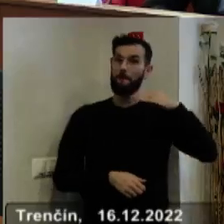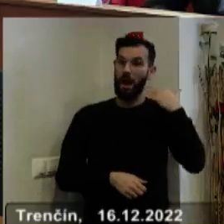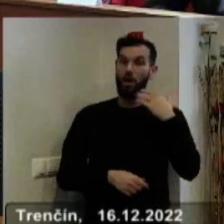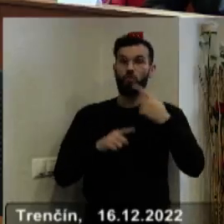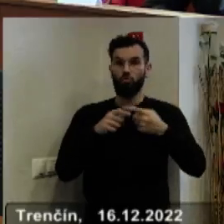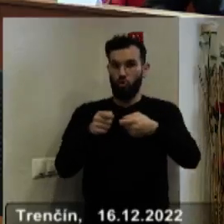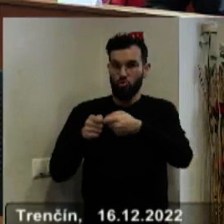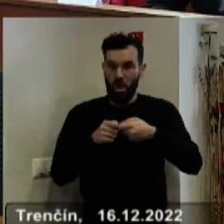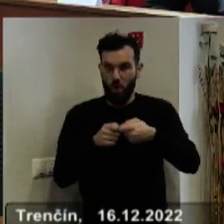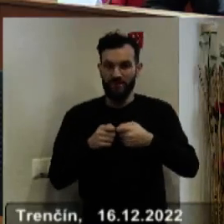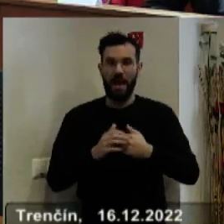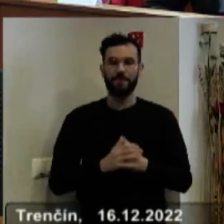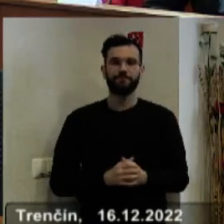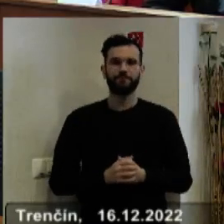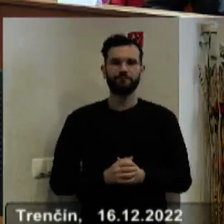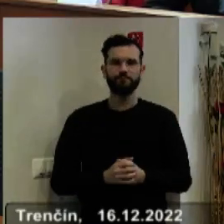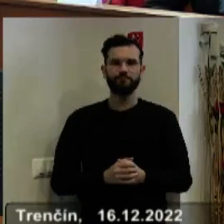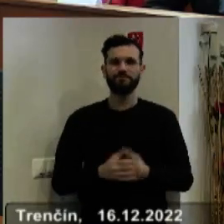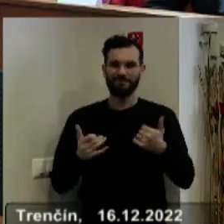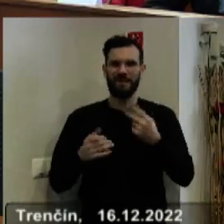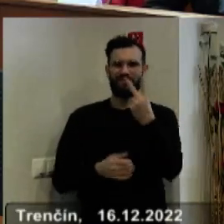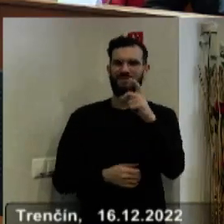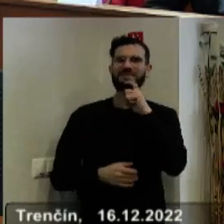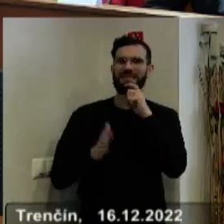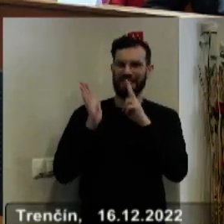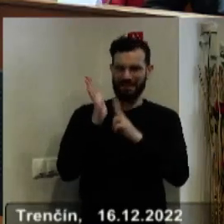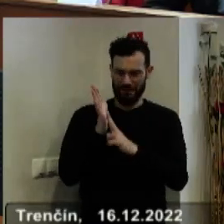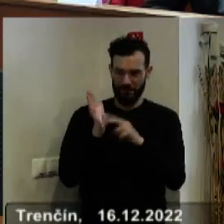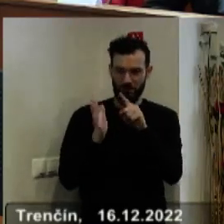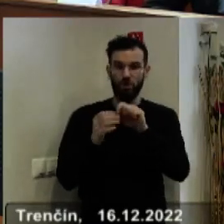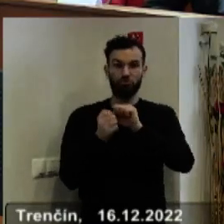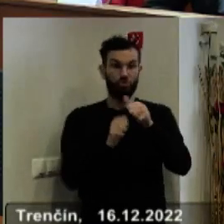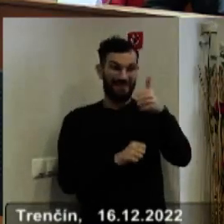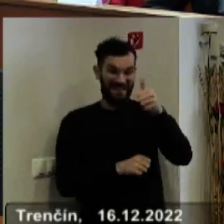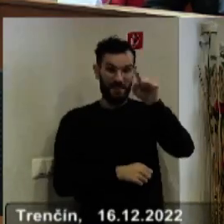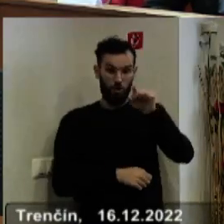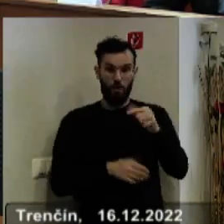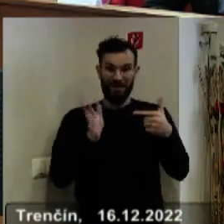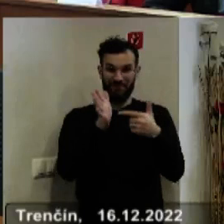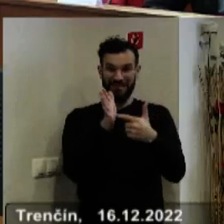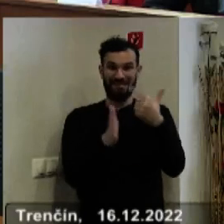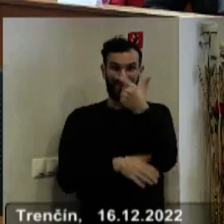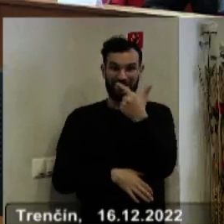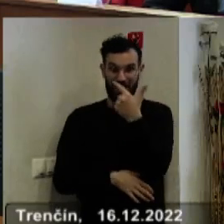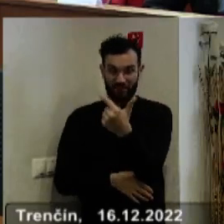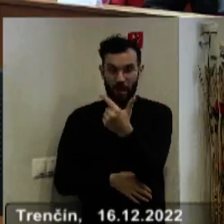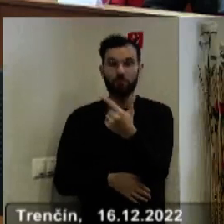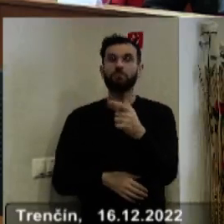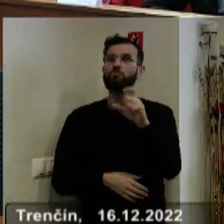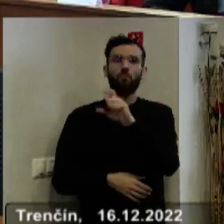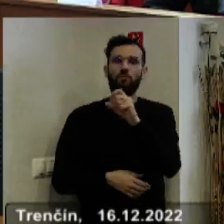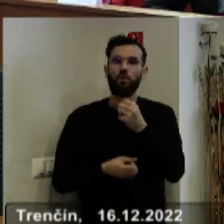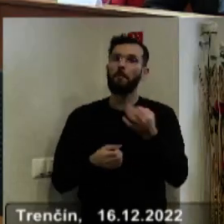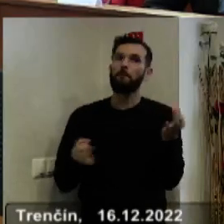kolegovia. Toto Všeobecné záväzne nariadenie číslo 1 lomenu 2022 sa vydáva z